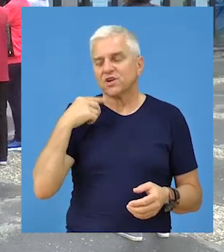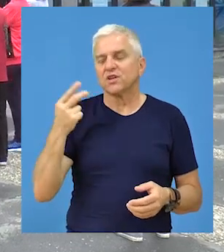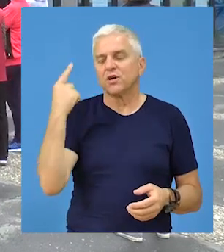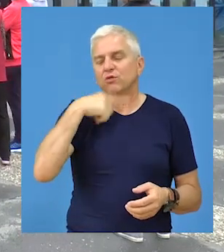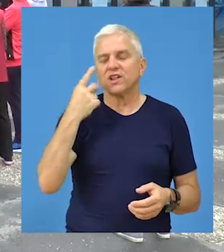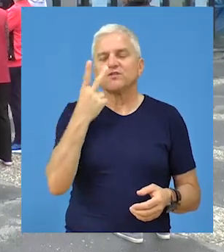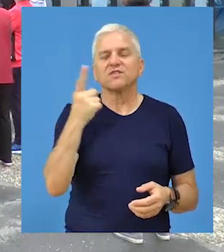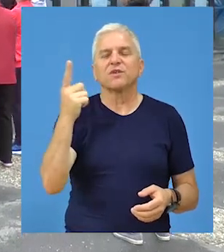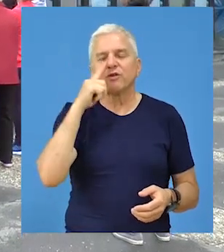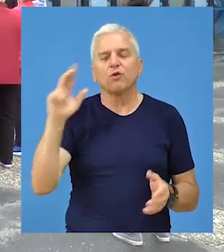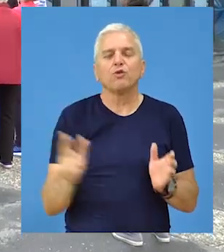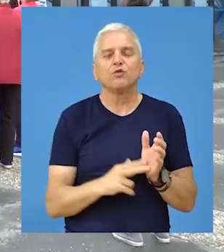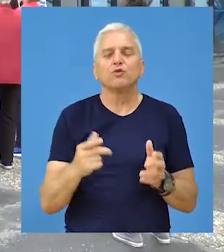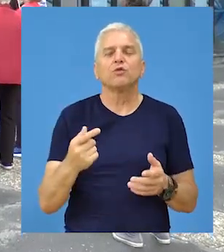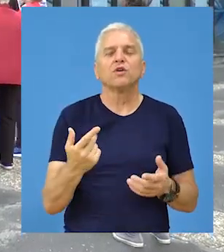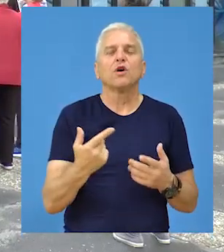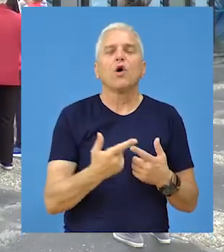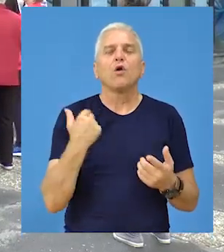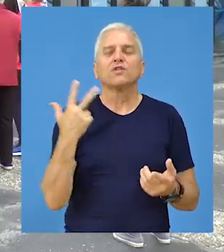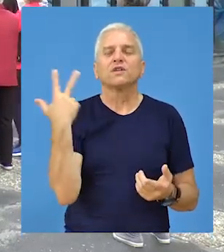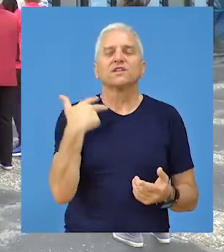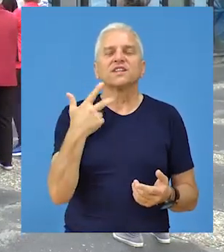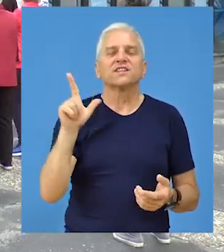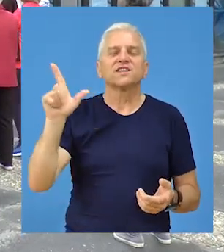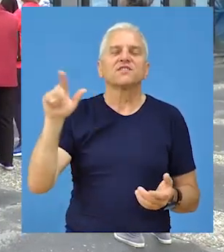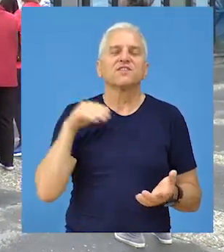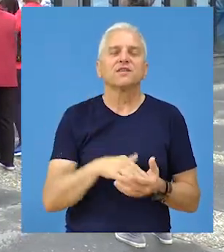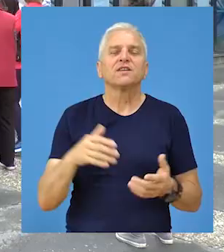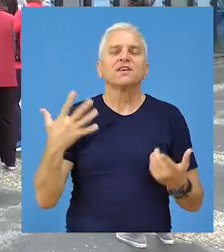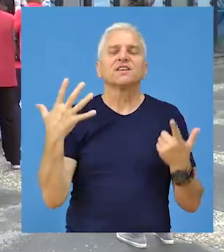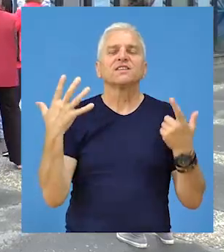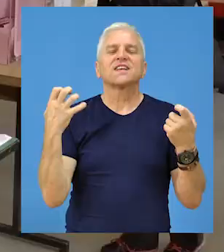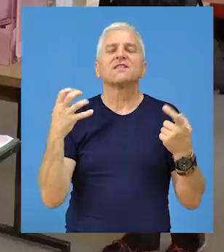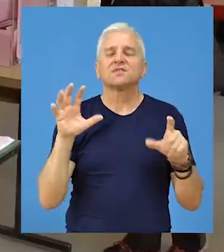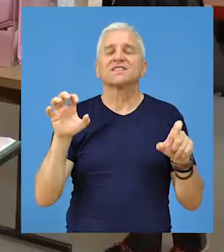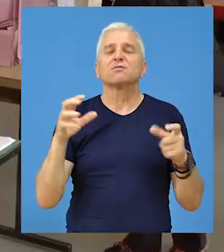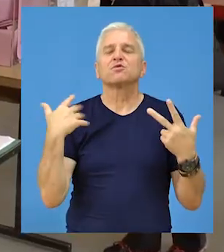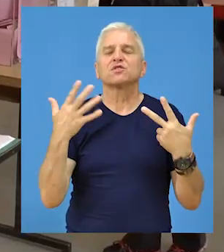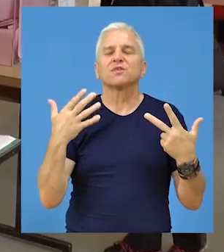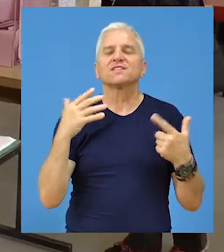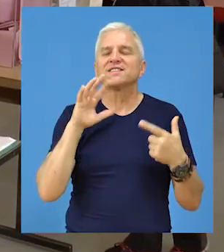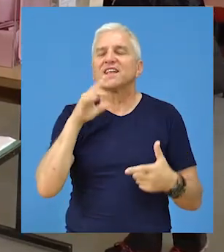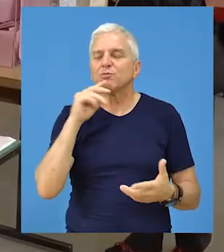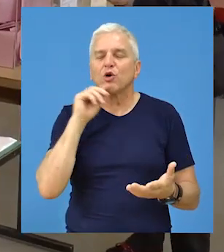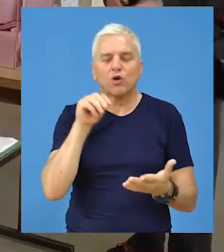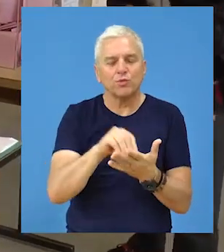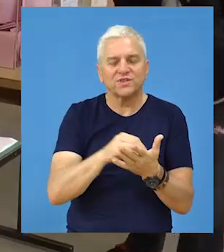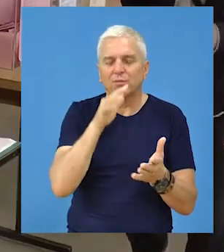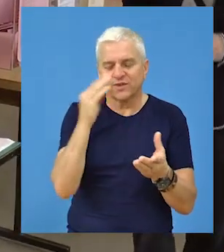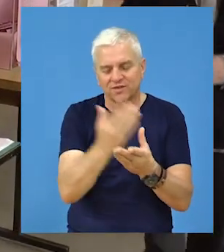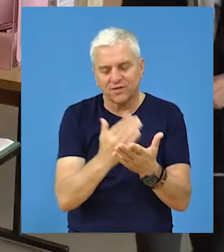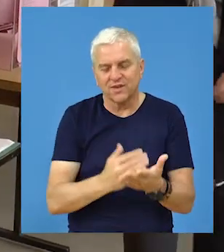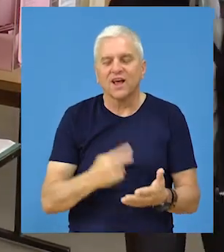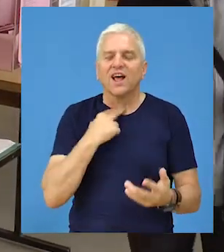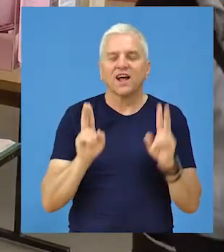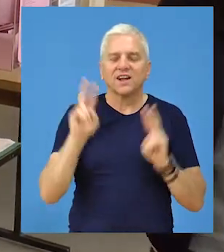nedelju 21. juna od 32.787 građana, koliko ih je upisano u birački spisak,